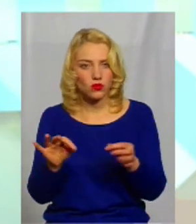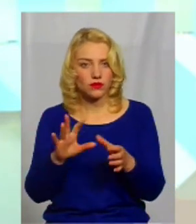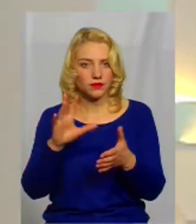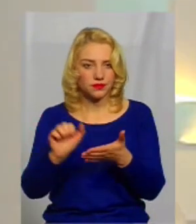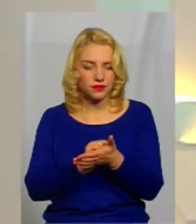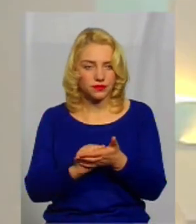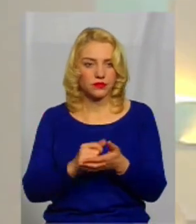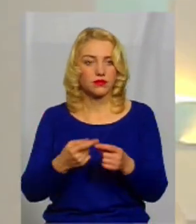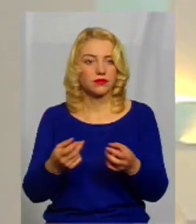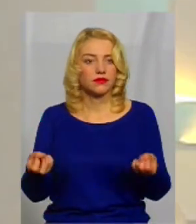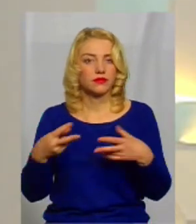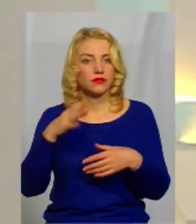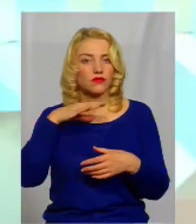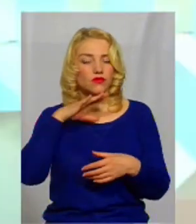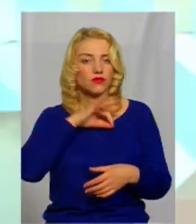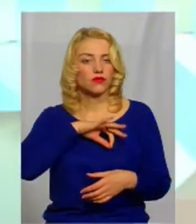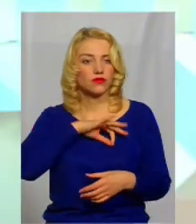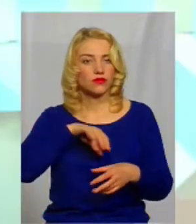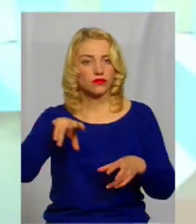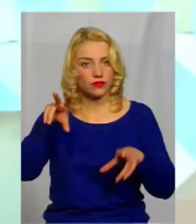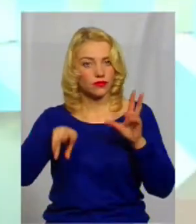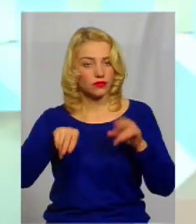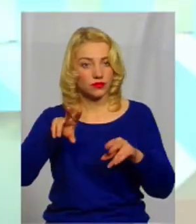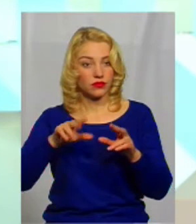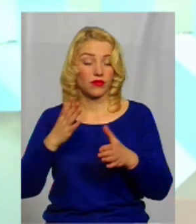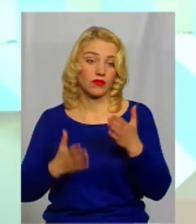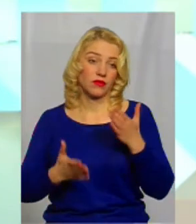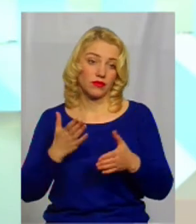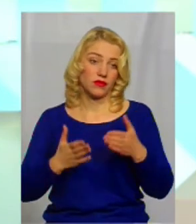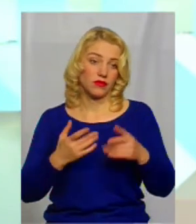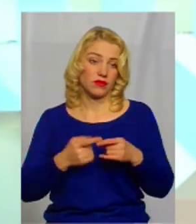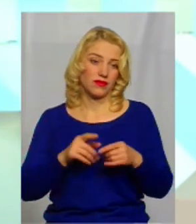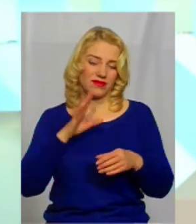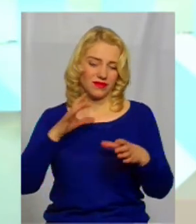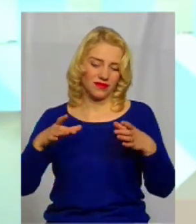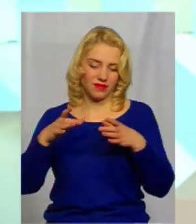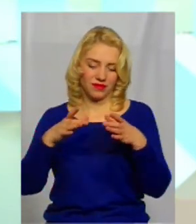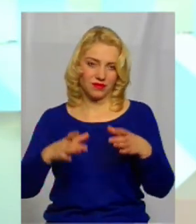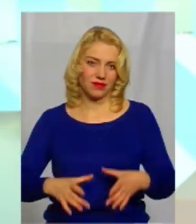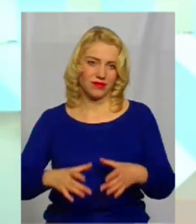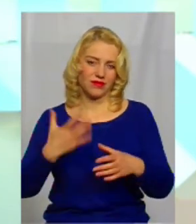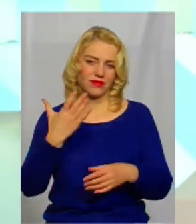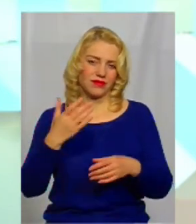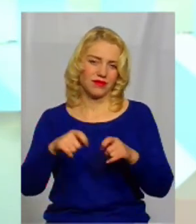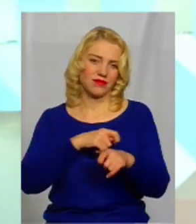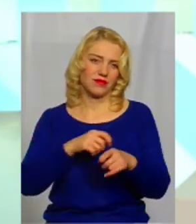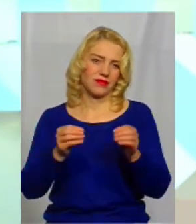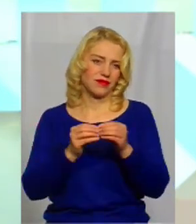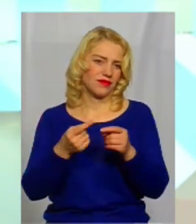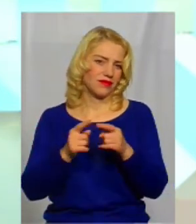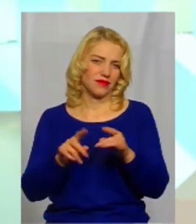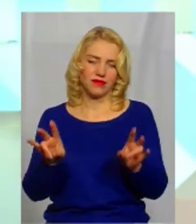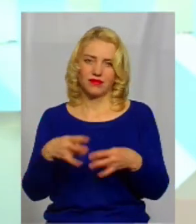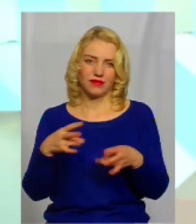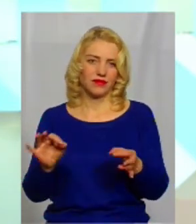вже спецводокористування? Звісно. А якщо криниця така, там 5-10 метрів, для цього нічого не